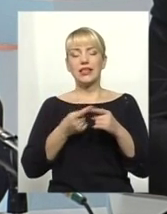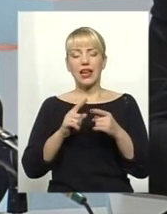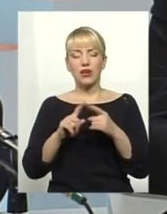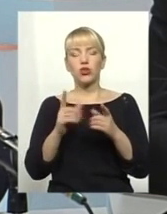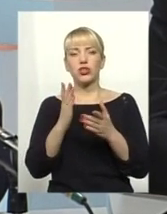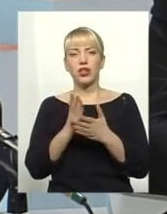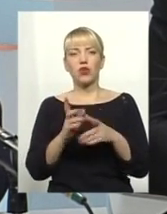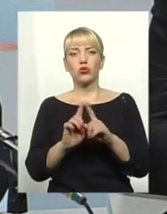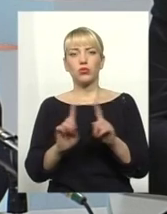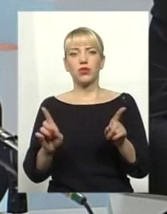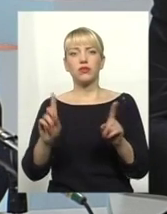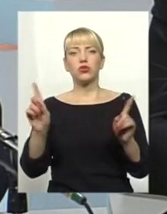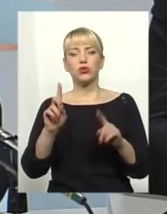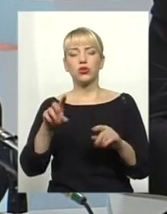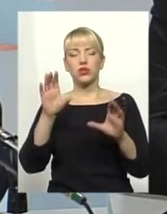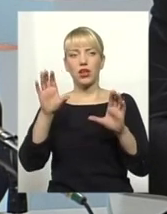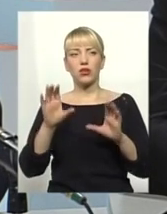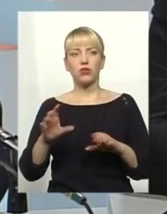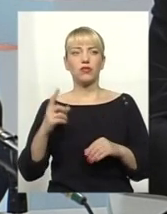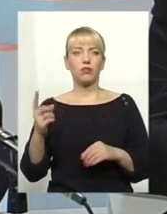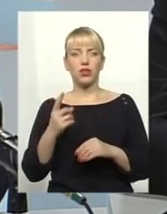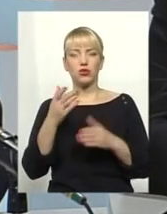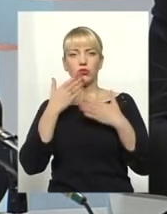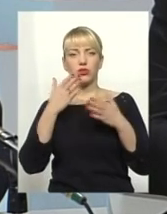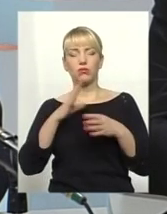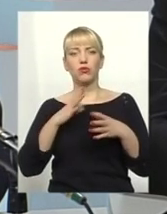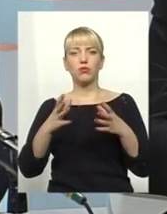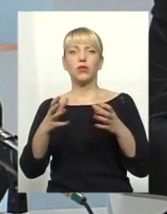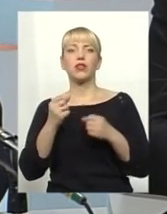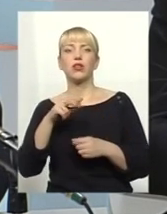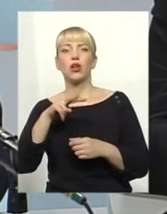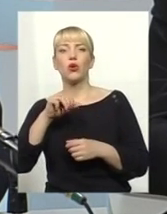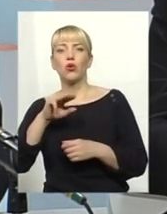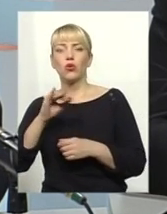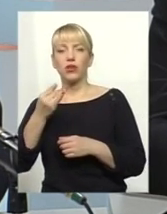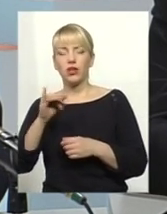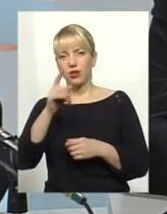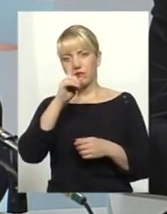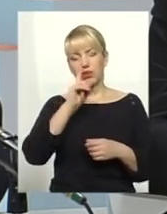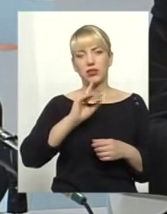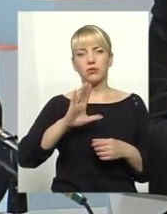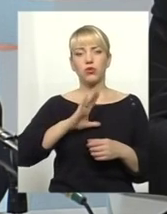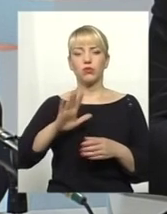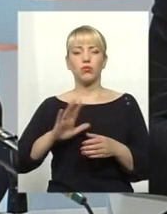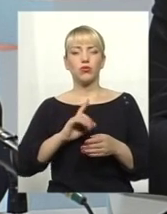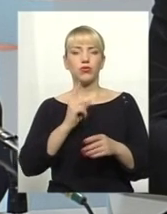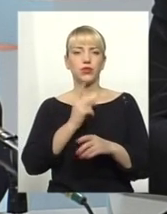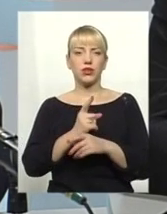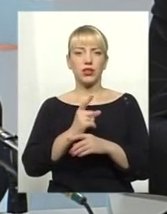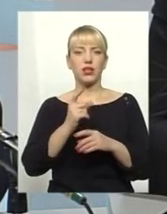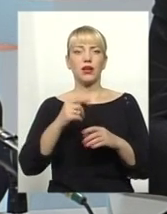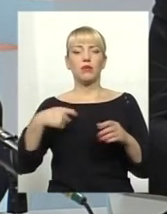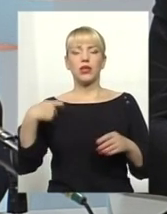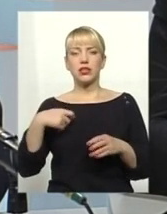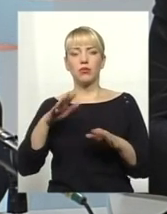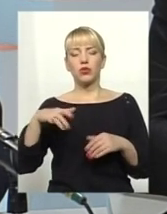що закон в першому читанні був прийнятий в лютому місяці, потім витований президентом, потім депутати